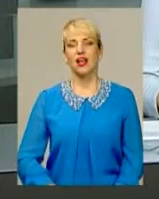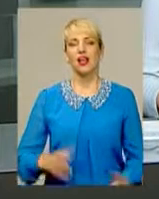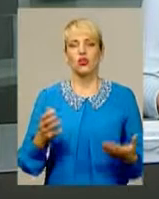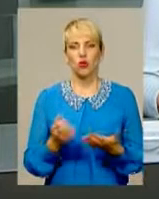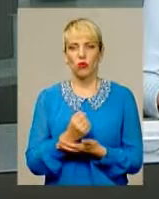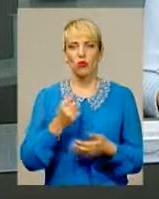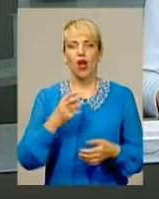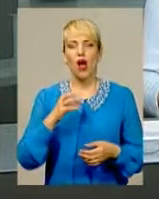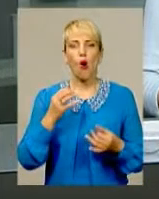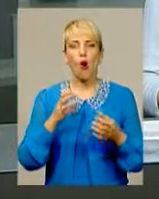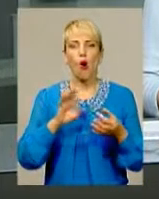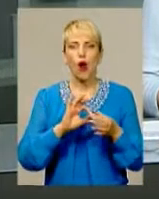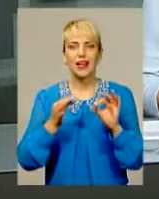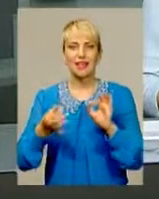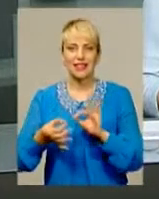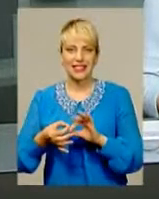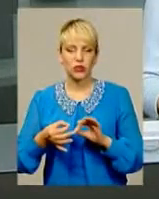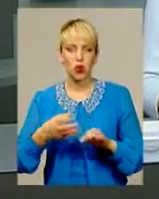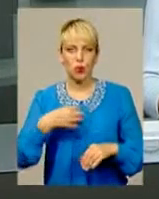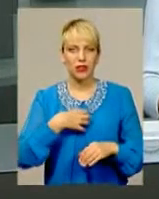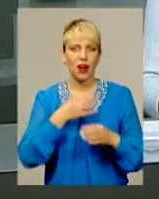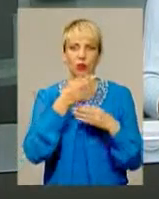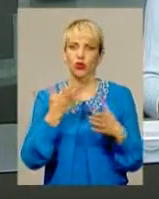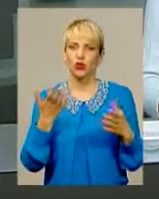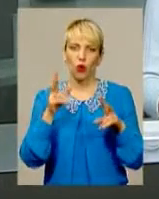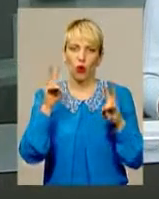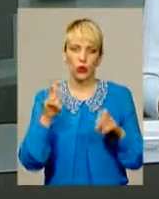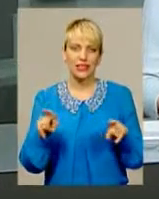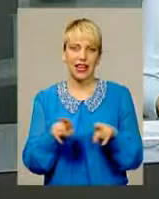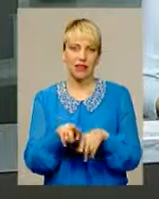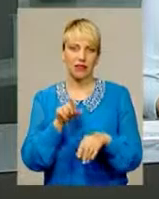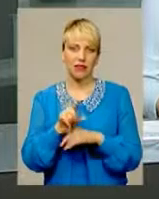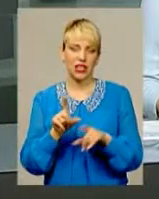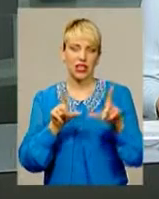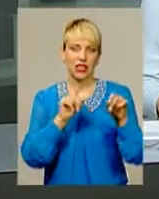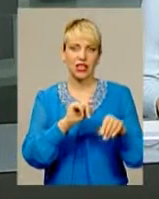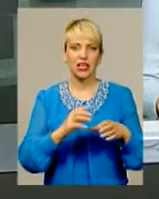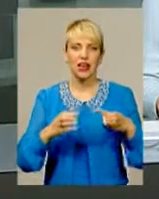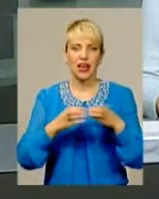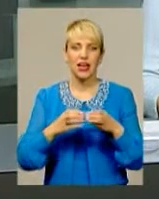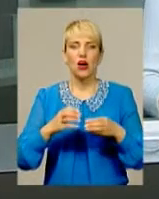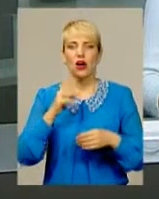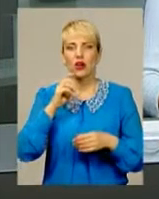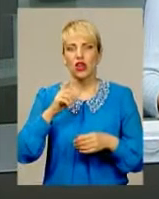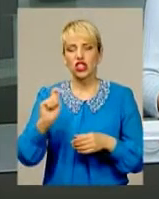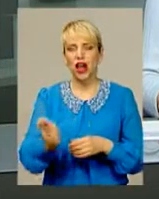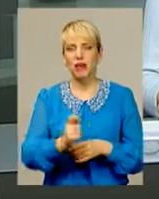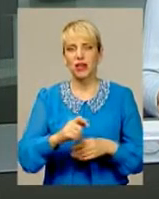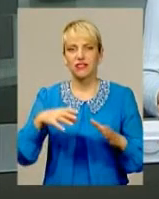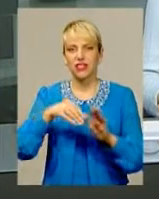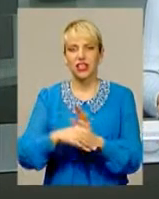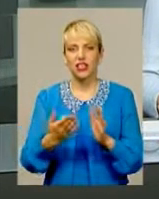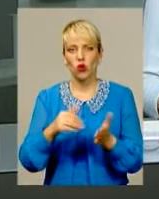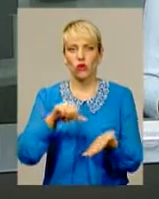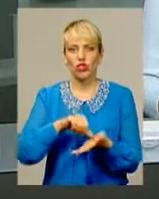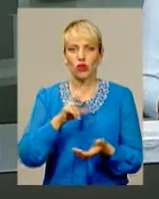Здобути олімпійську медаль будь-якого гатунку. З таким завданням у Ріу їхала українська збірна шаблісток, у складі якої виступала